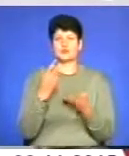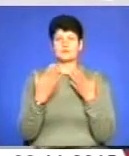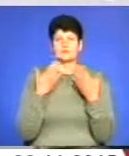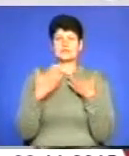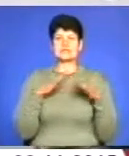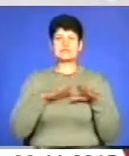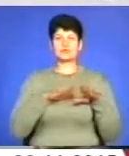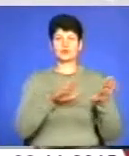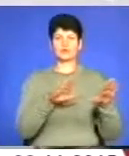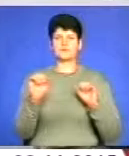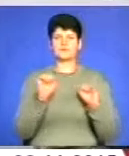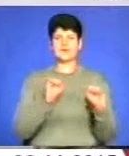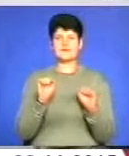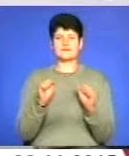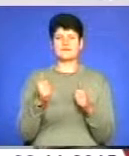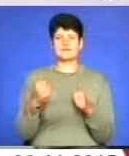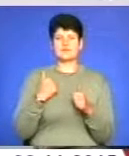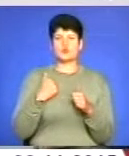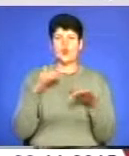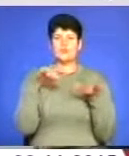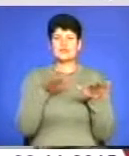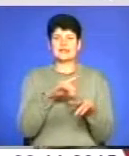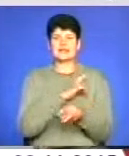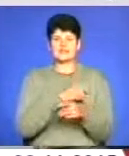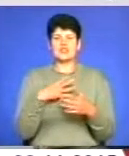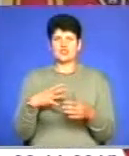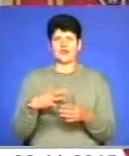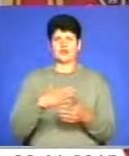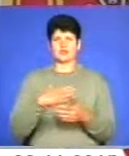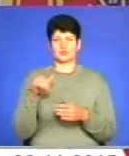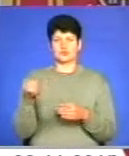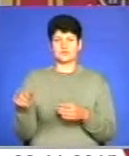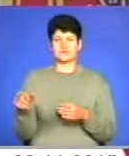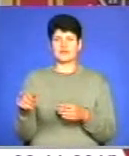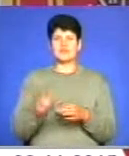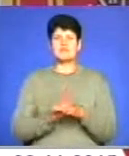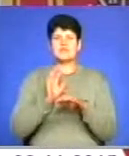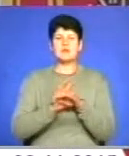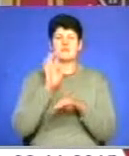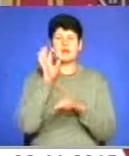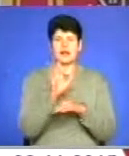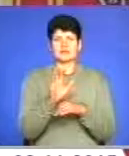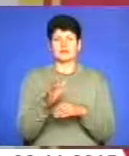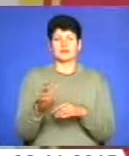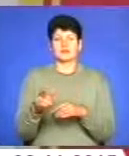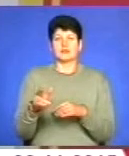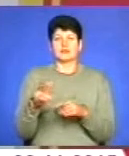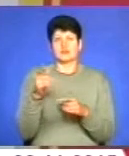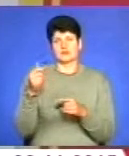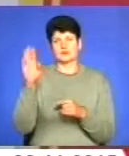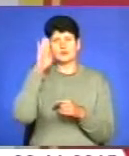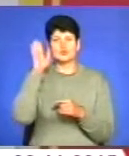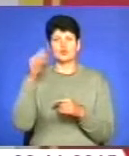командуючого військово-морських сил, і вони вже чекають наших людей. Відправляти строковиків у військо будуть до 20